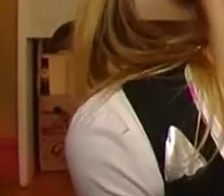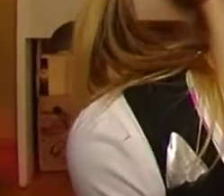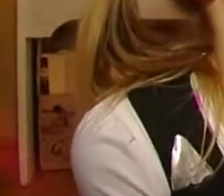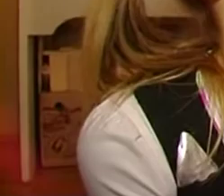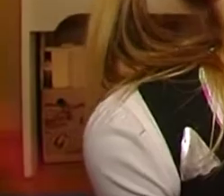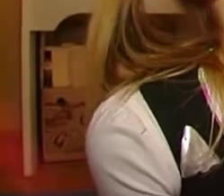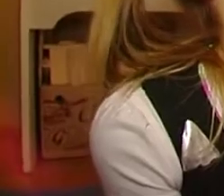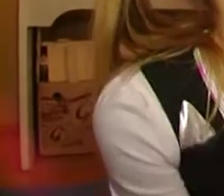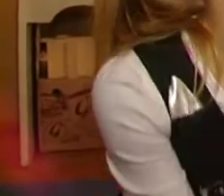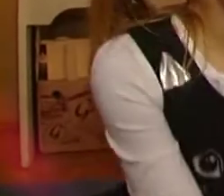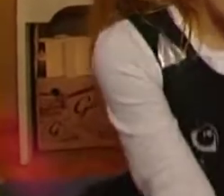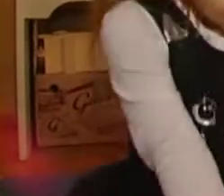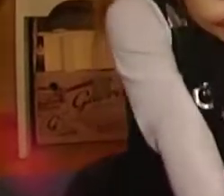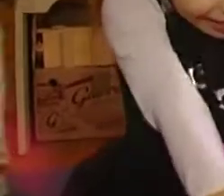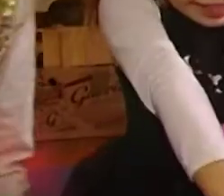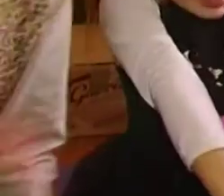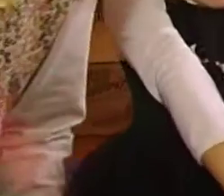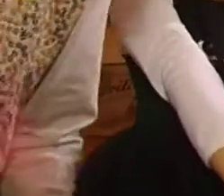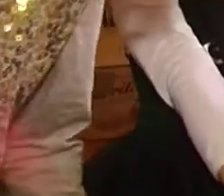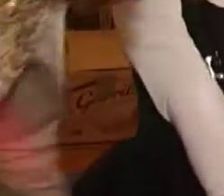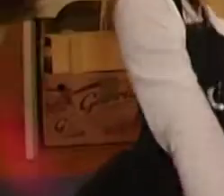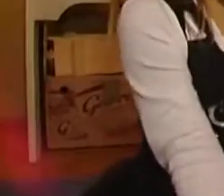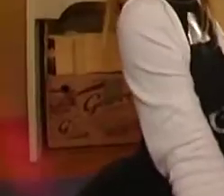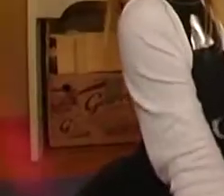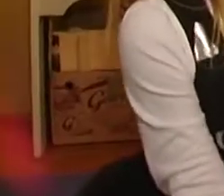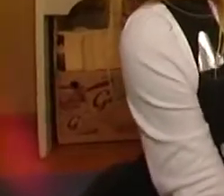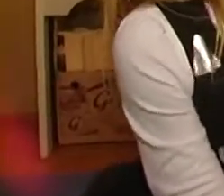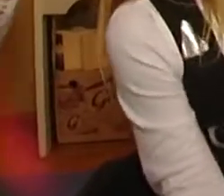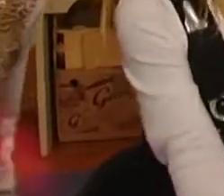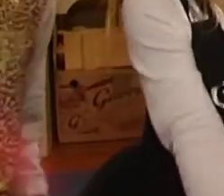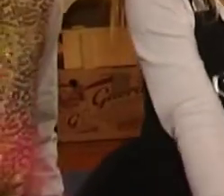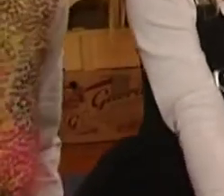Samo lazanje? Da. A inače, jel voliš ić u vrtiću? Da.